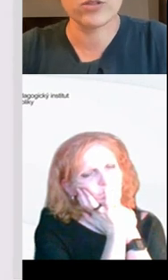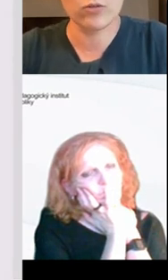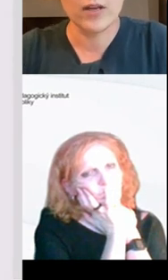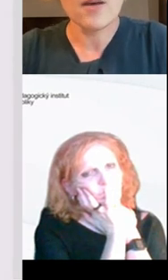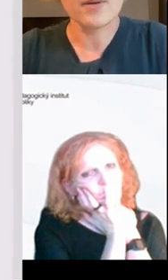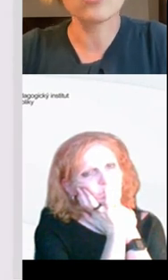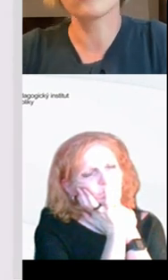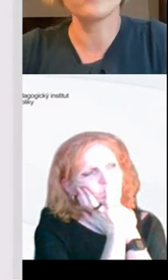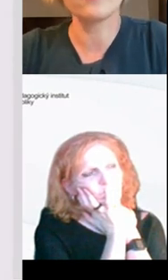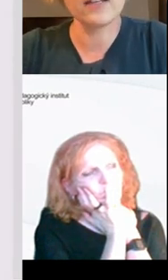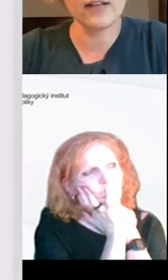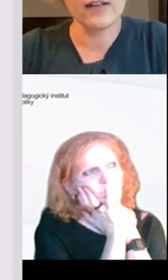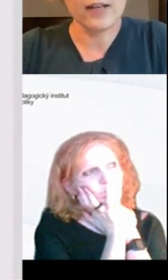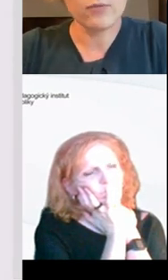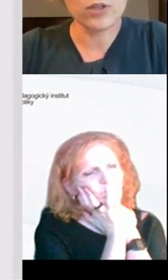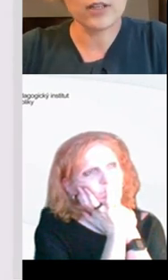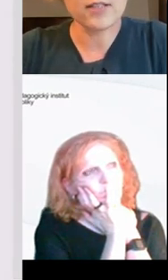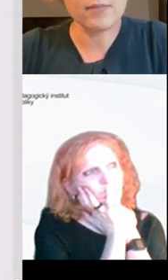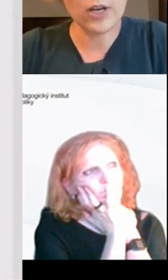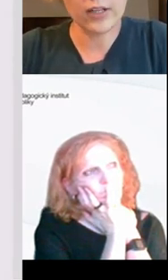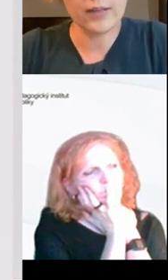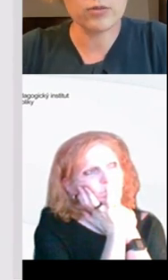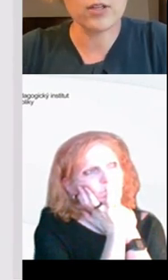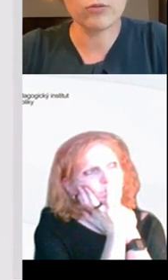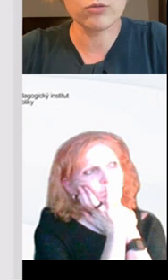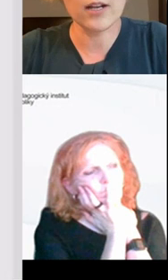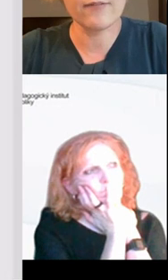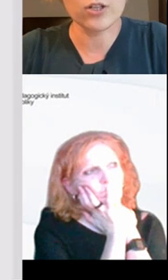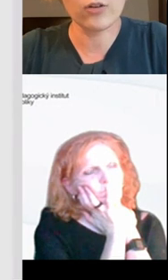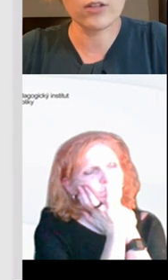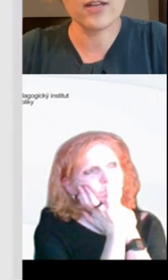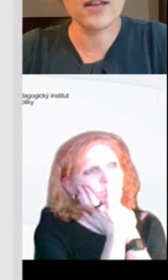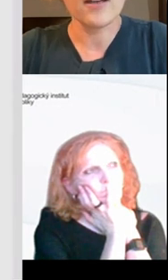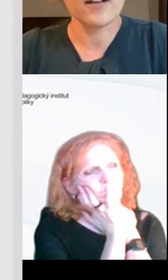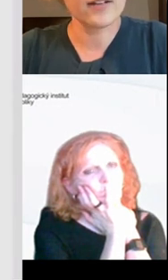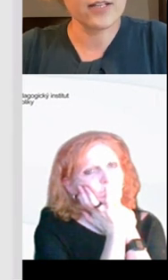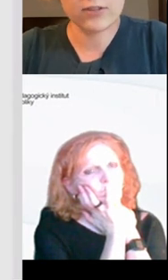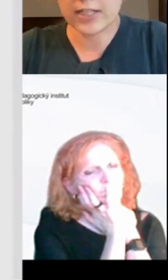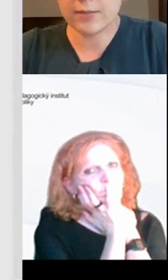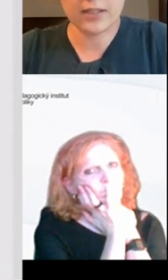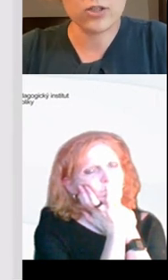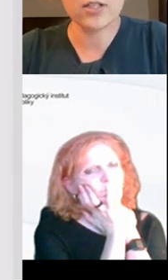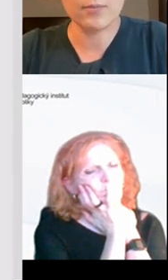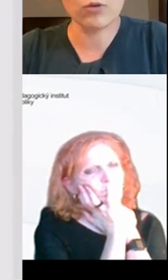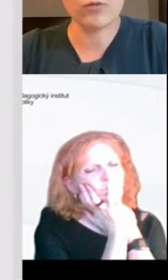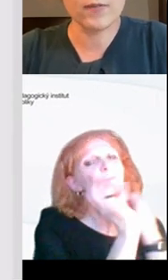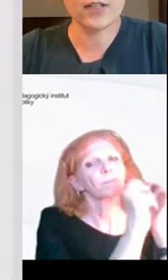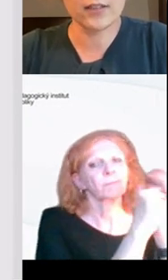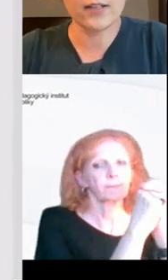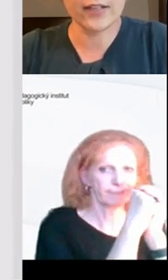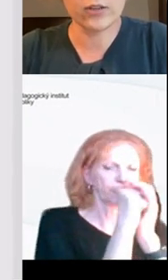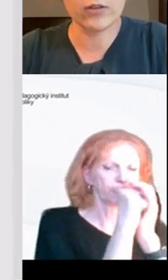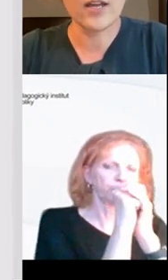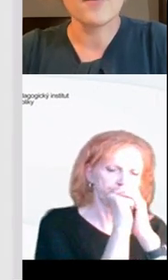24 lomeno 7, protože to ani nejde. Nemůžete s těmi žáky prostě neustále v každé hodině celých 45 minut